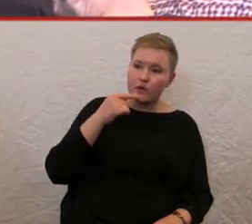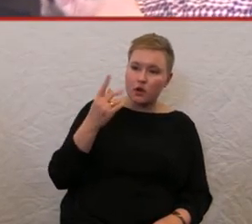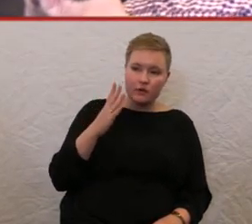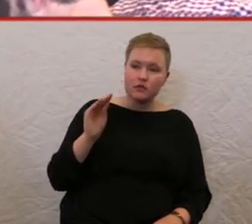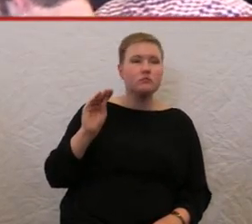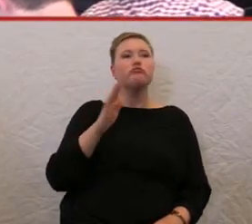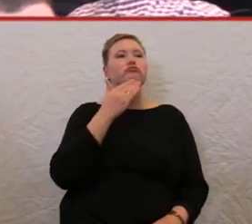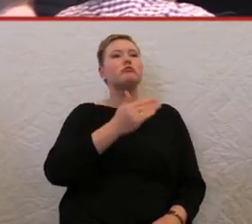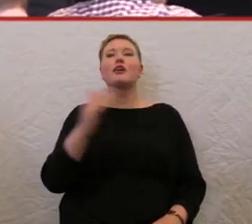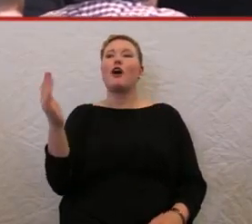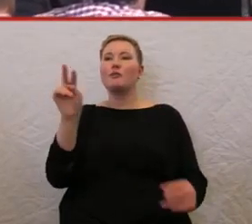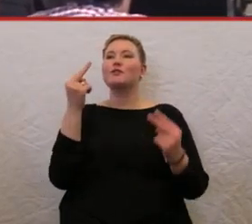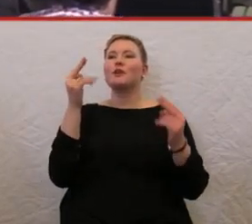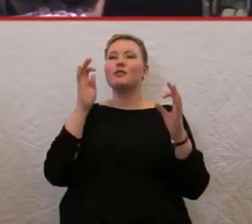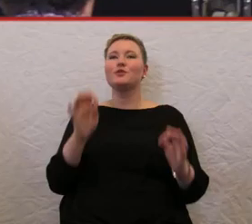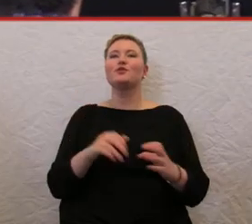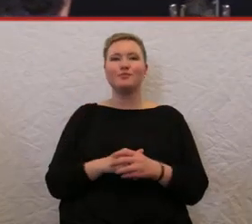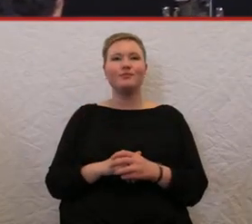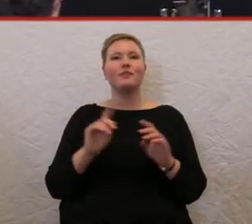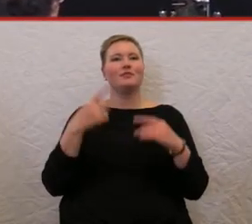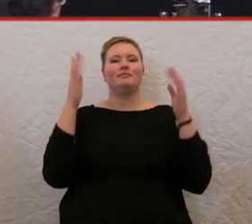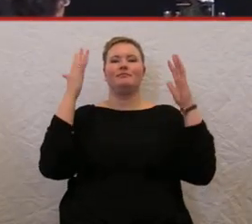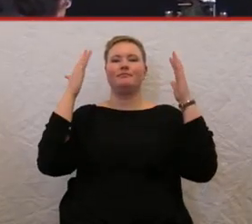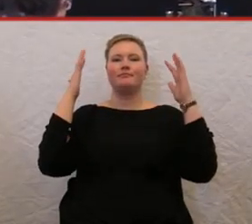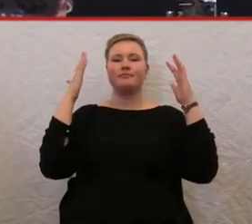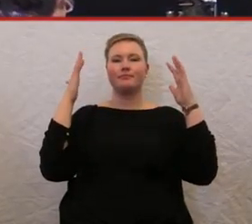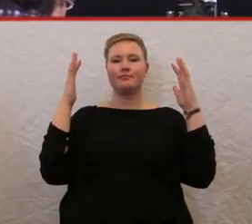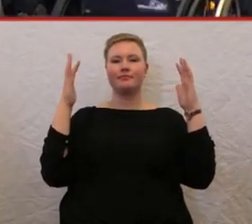ich danke für die Aufmerksamkeit. Ja, dann auch großen Applaus.